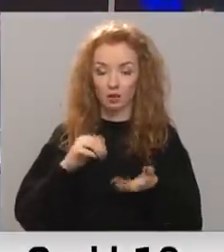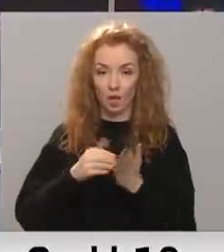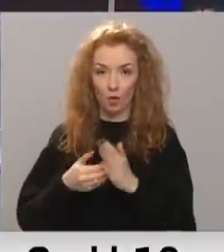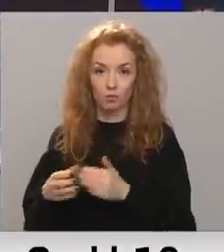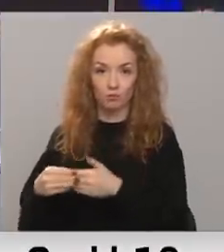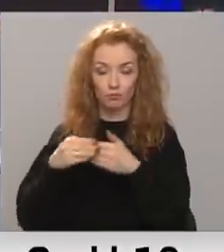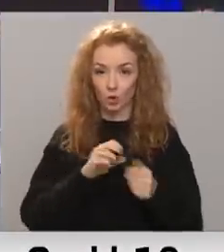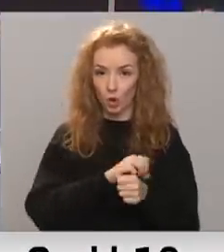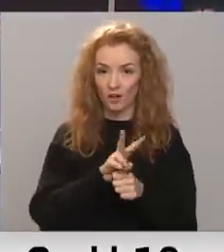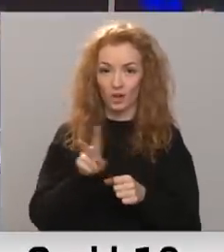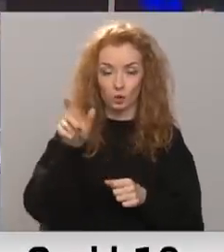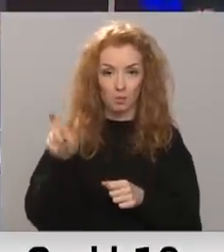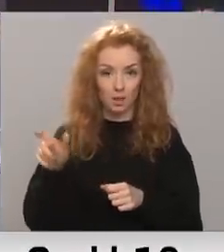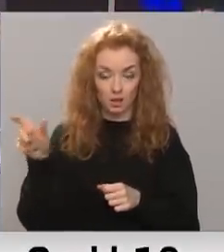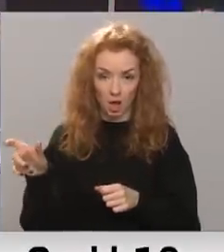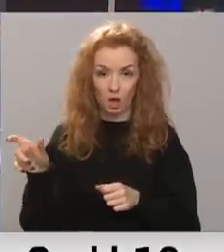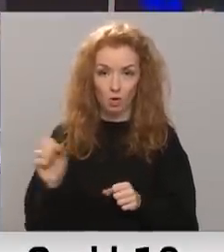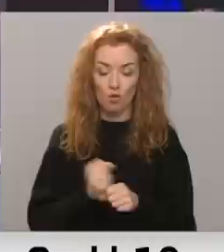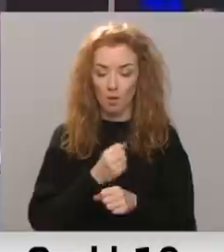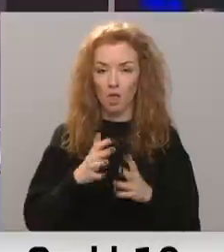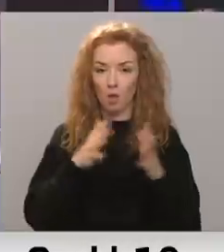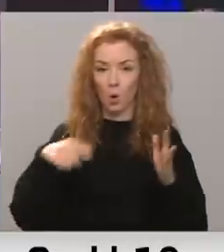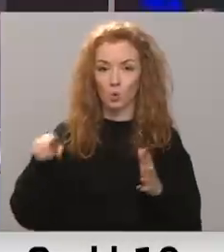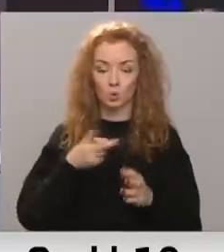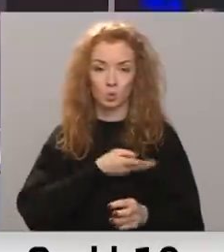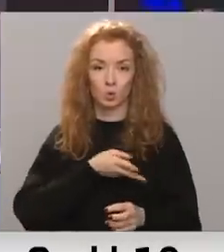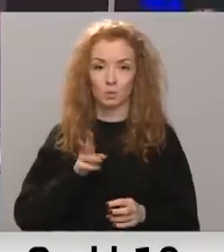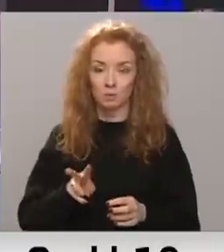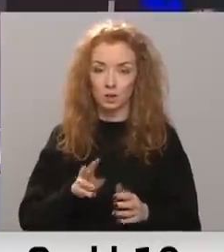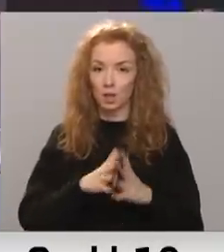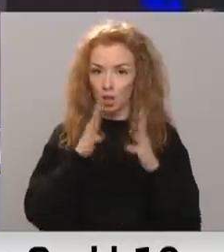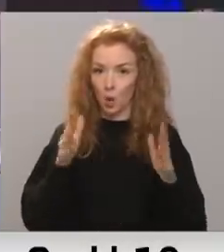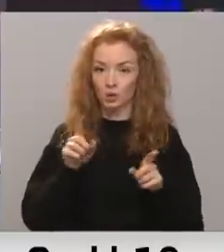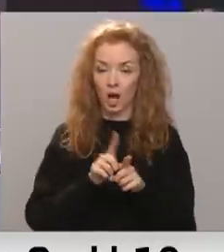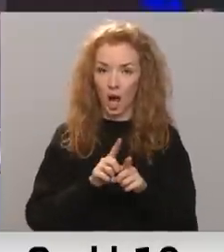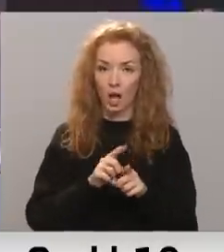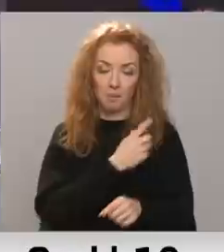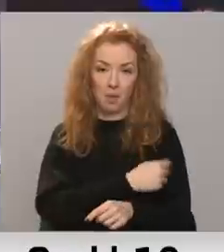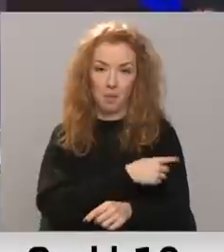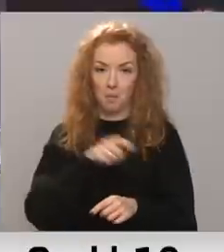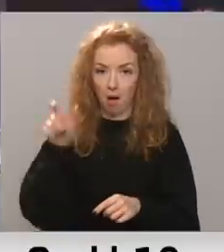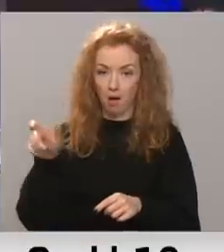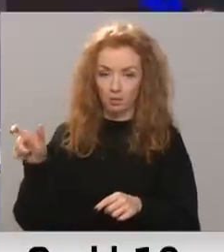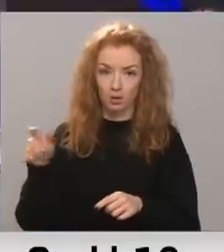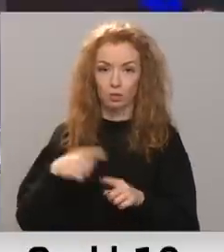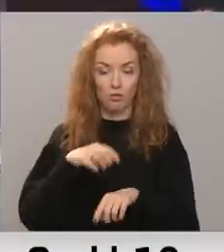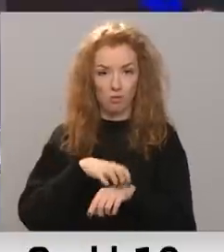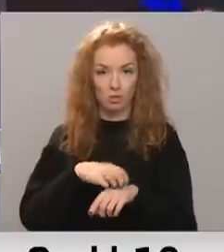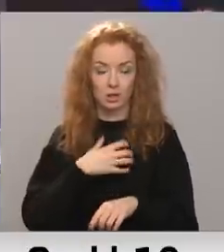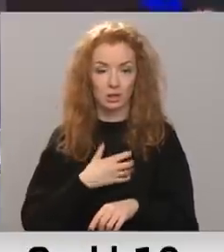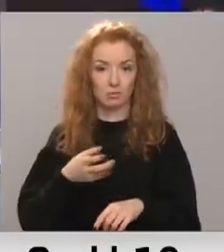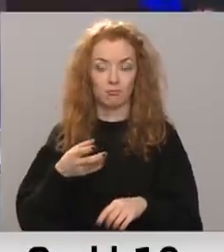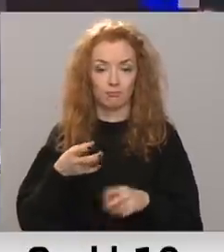esošus Covid pacientus, daudz dzīvību vairs neizdodas glābt. Daudz slimo arī medicīnas personāls, jo vairāk nekā pusi slimnīcas darbnieku